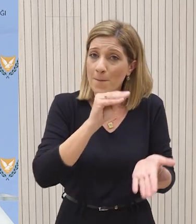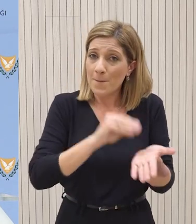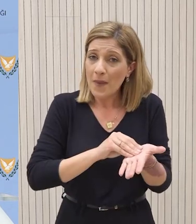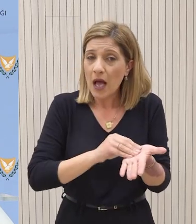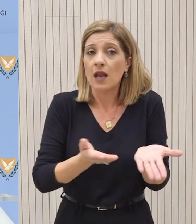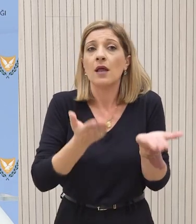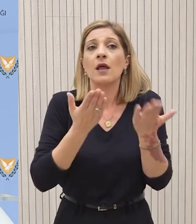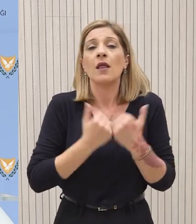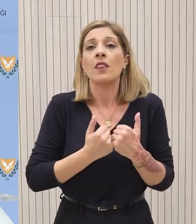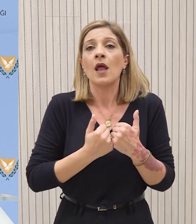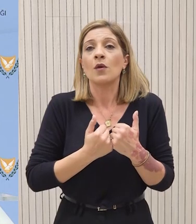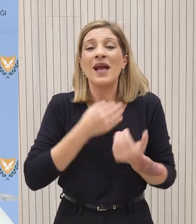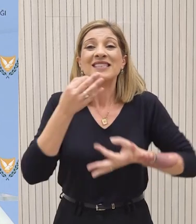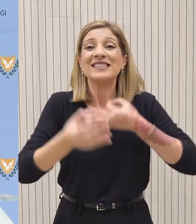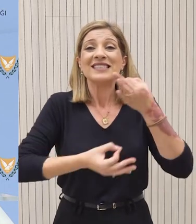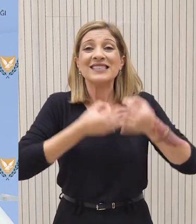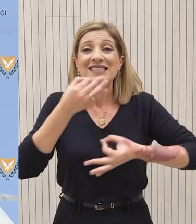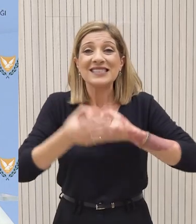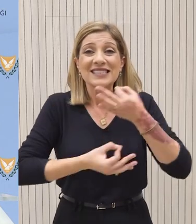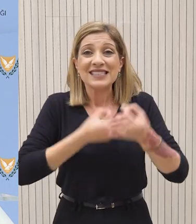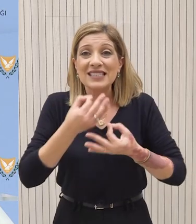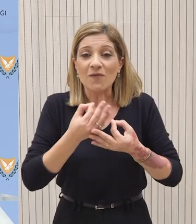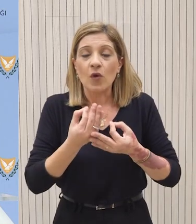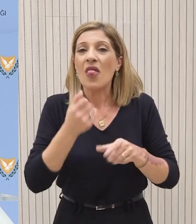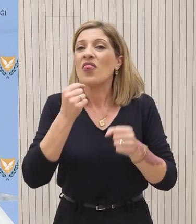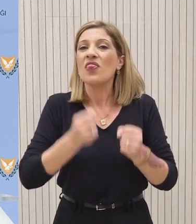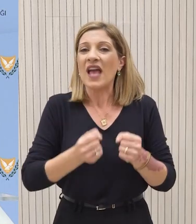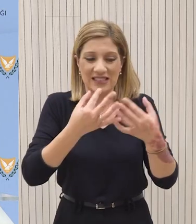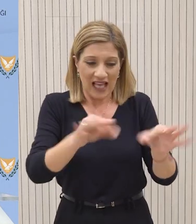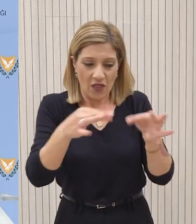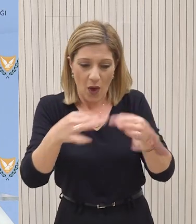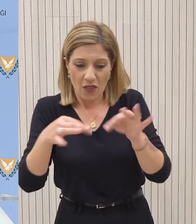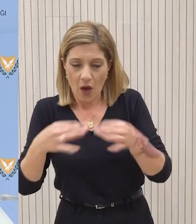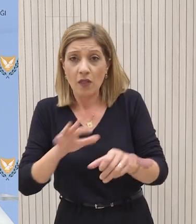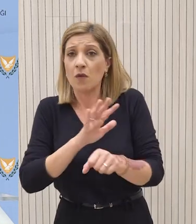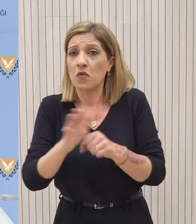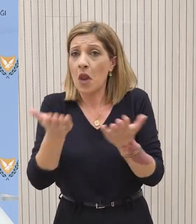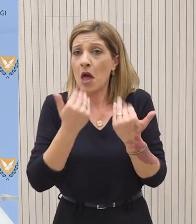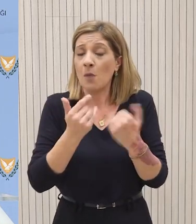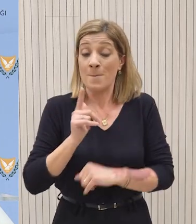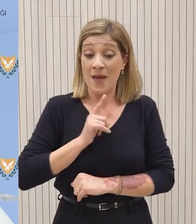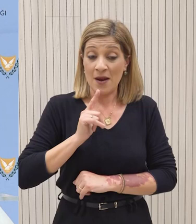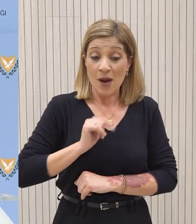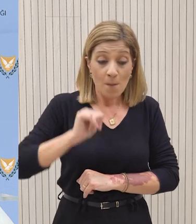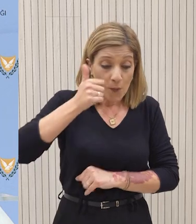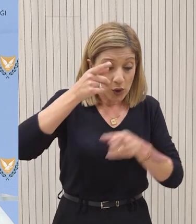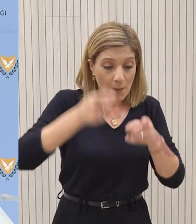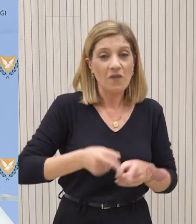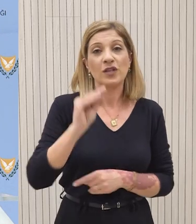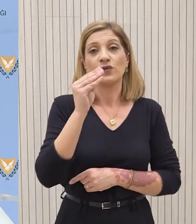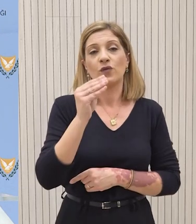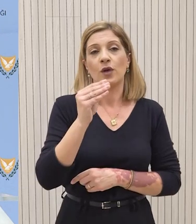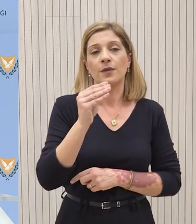που δεν υπάρχουν Υπουργοί που σήμερα δεν έχουν συμπληρώσει, αν θέλετε, τον αριθμό των Συμβούλων τους εν αναμονή αυτής της συζήτησης.